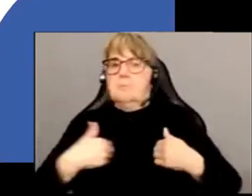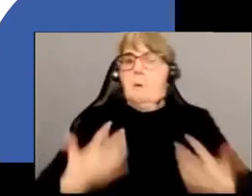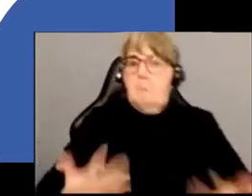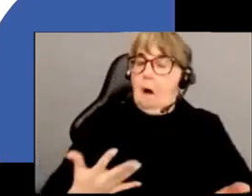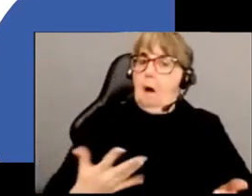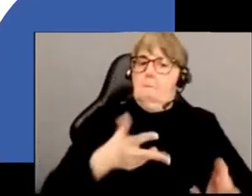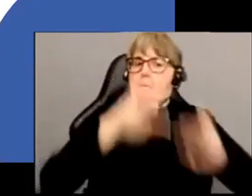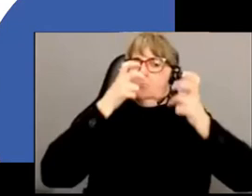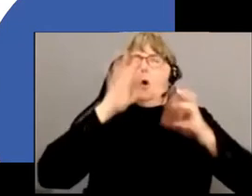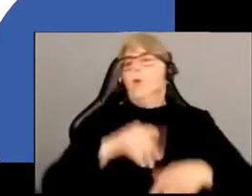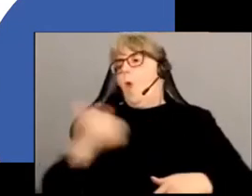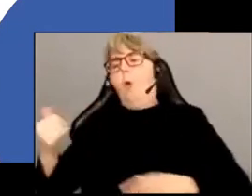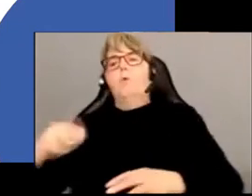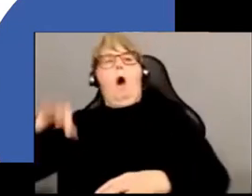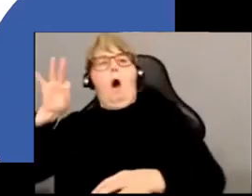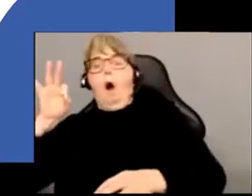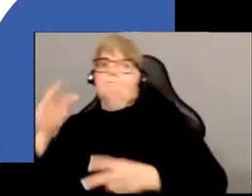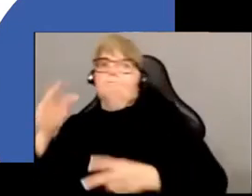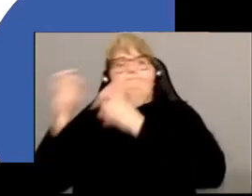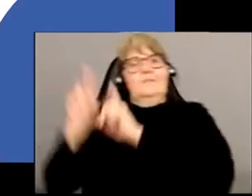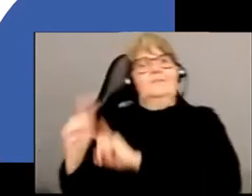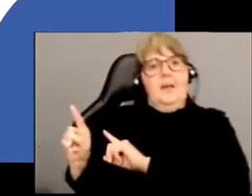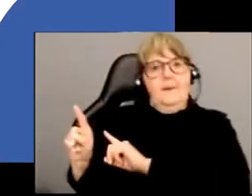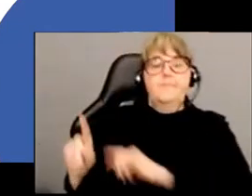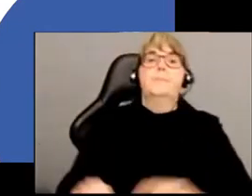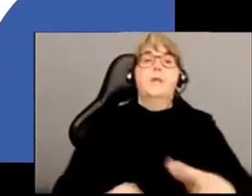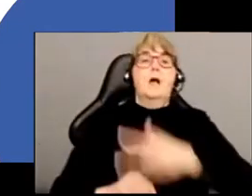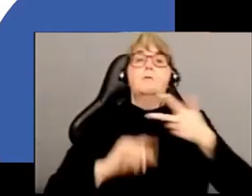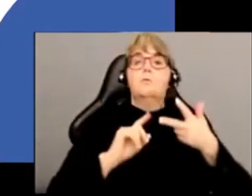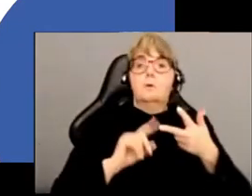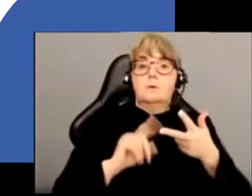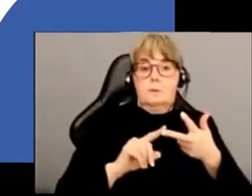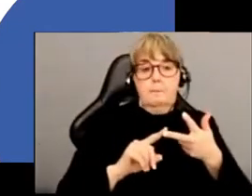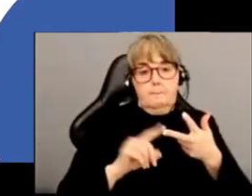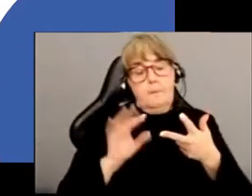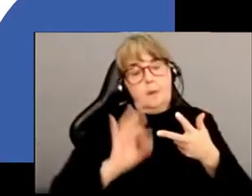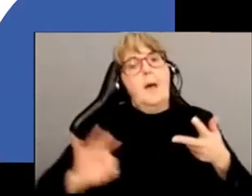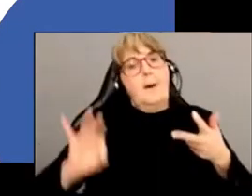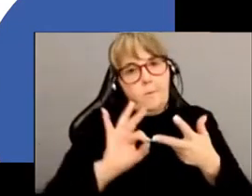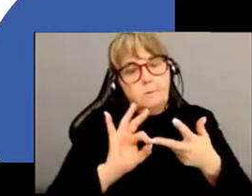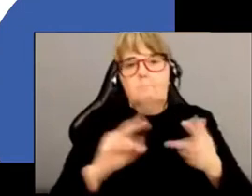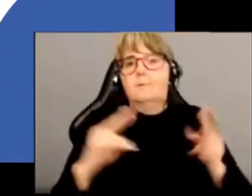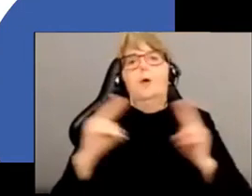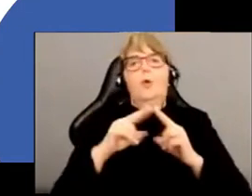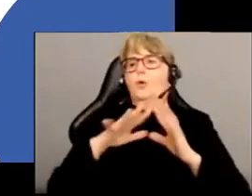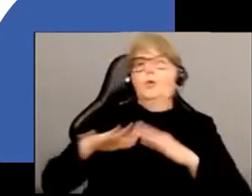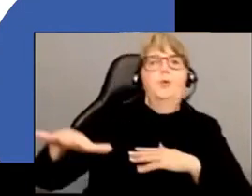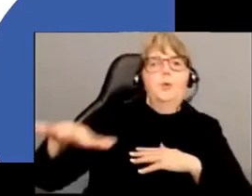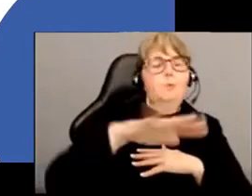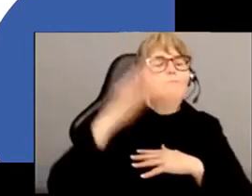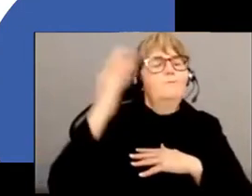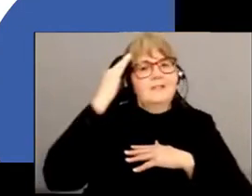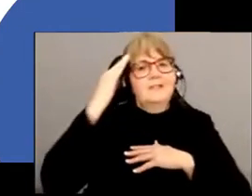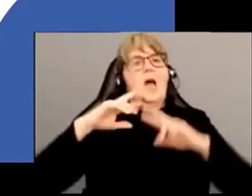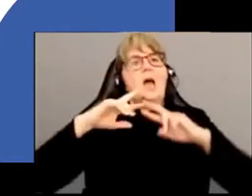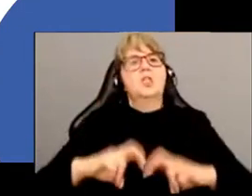très différente. Et puis une troisième dimension très importante, qui évidemment est bien connue dans le milieu des